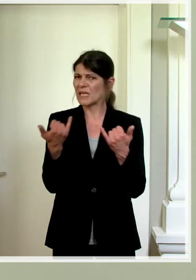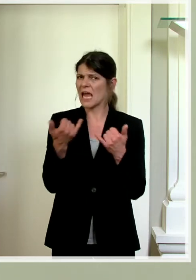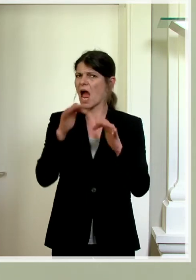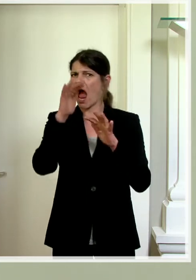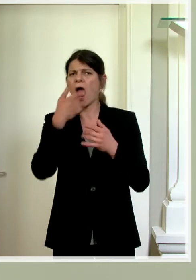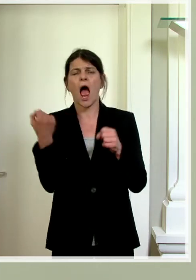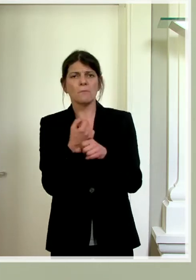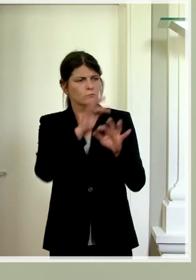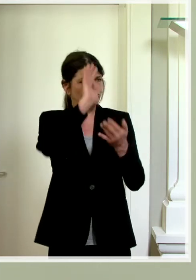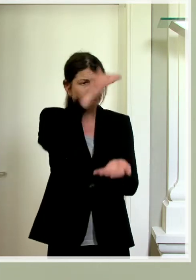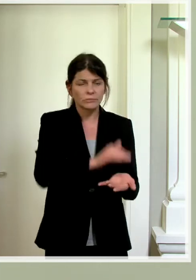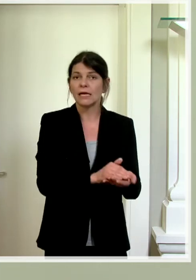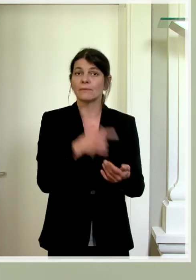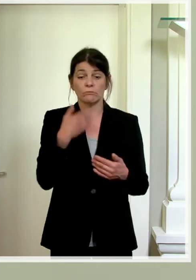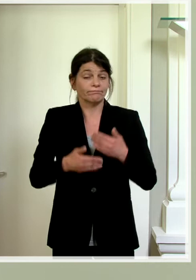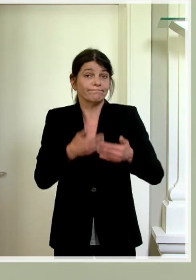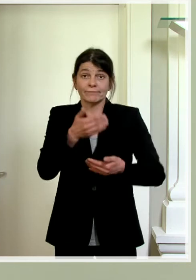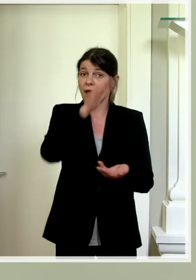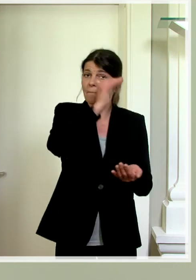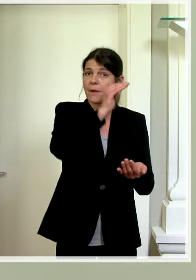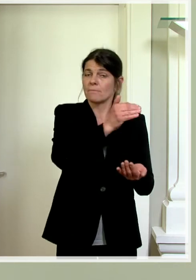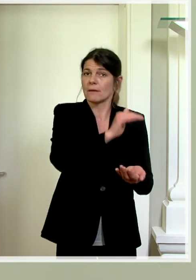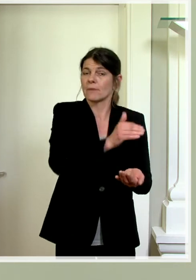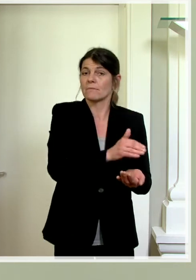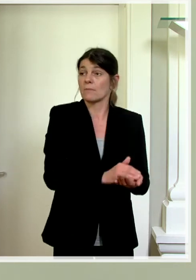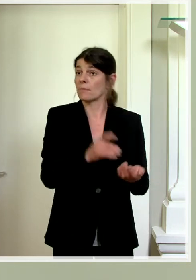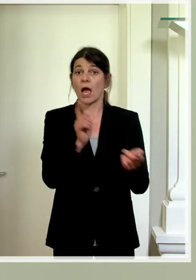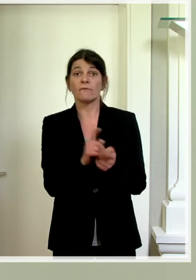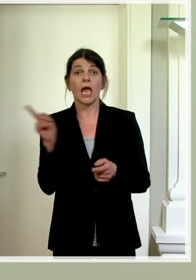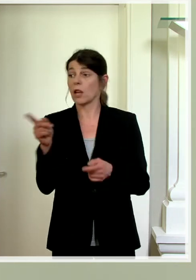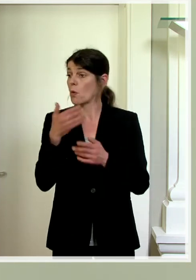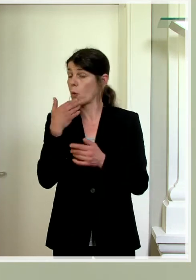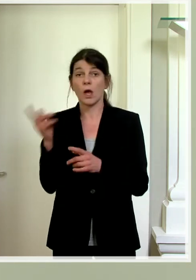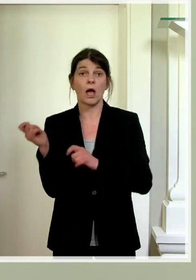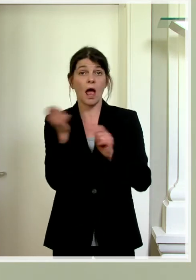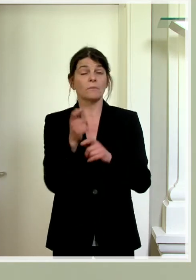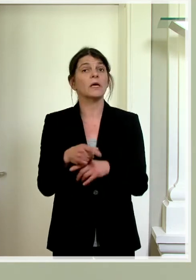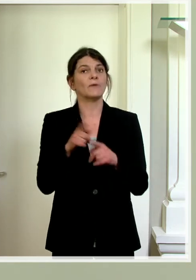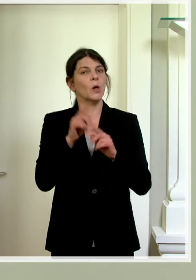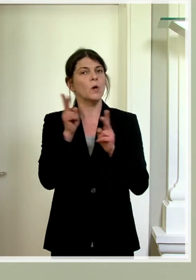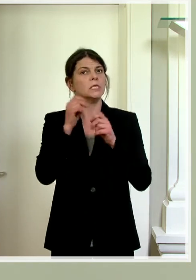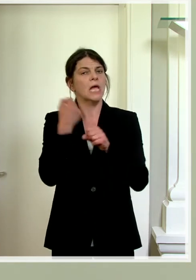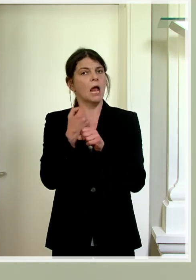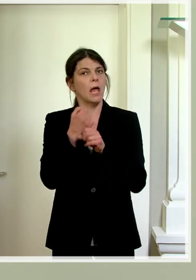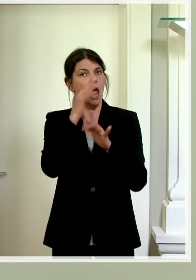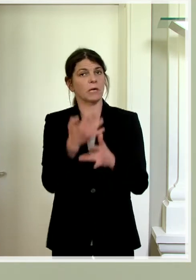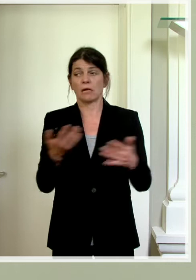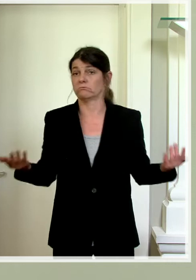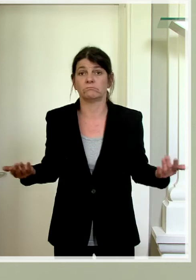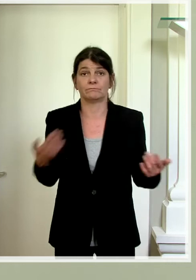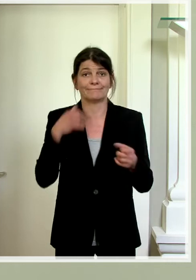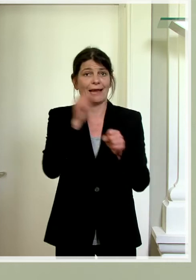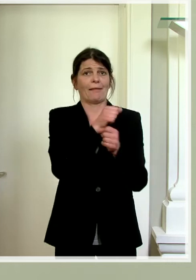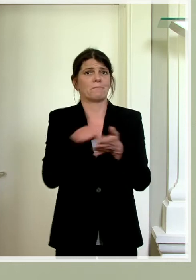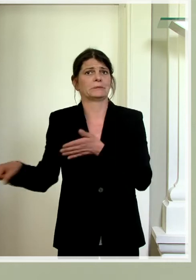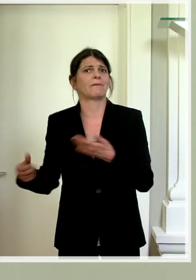abgearbeitet, dann wird das vorne zu abgearbeitet. Aber wenn jemand natürlich noch keine Kurzarbeit abgerechnet hat, dann kann sie auch noch nicht